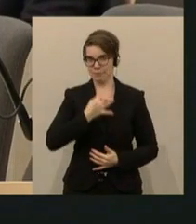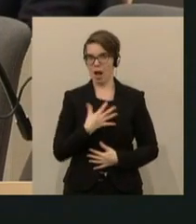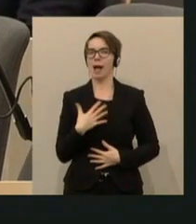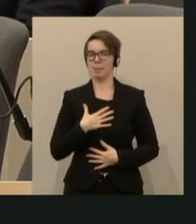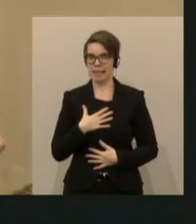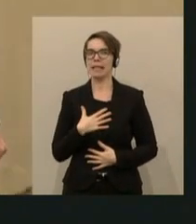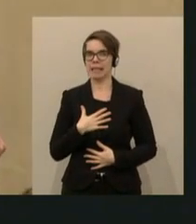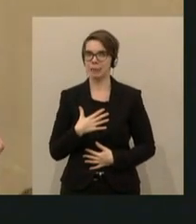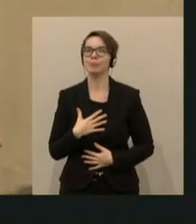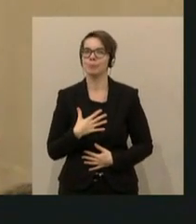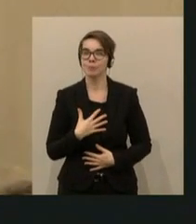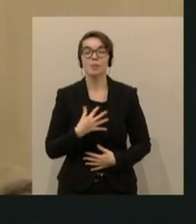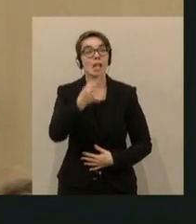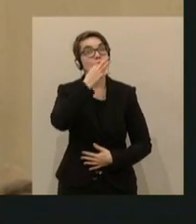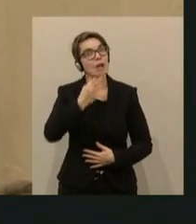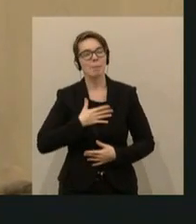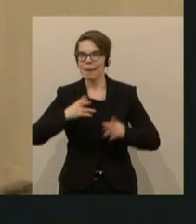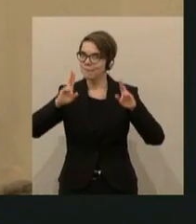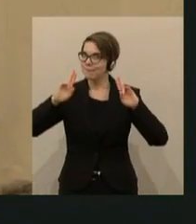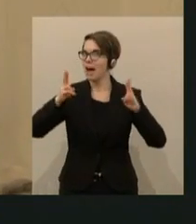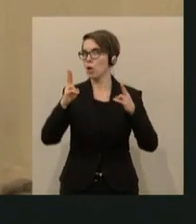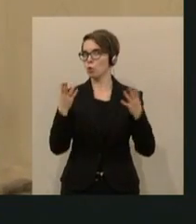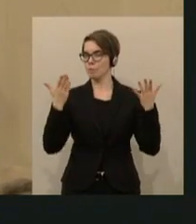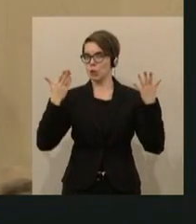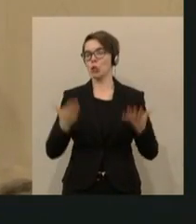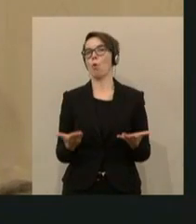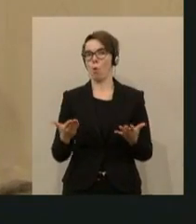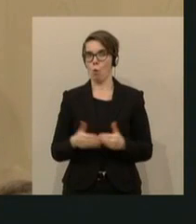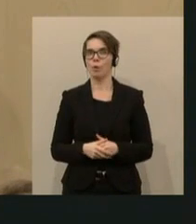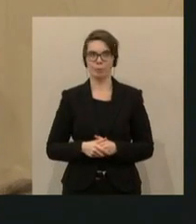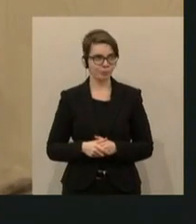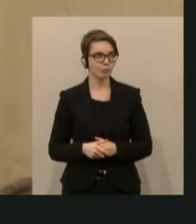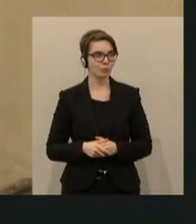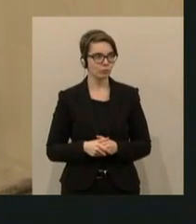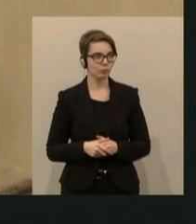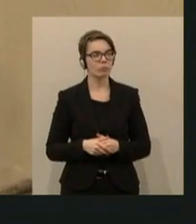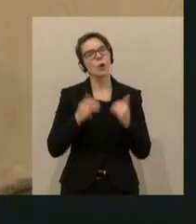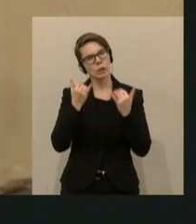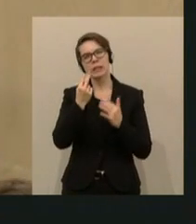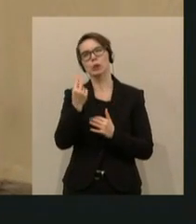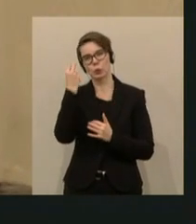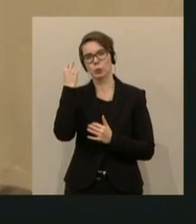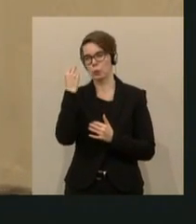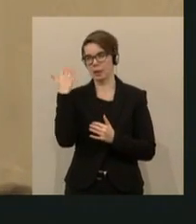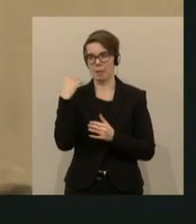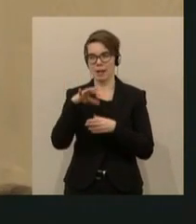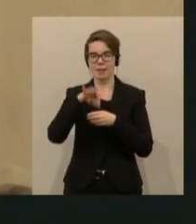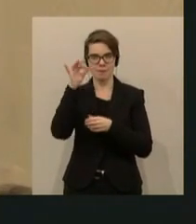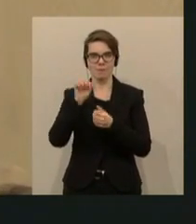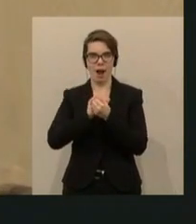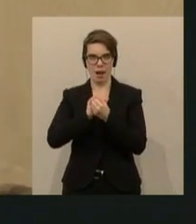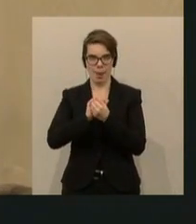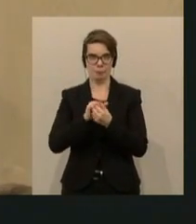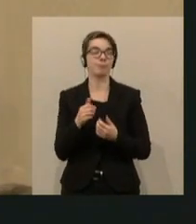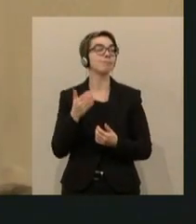Jetzt bleibt die Frage, warum das alles? Warum? Und da müssen wir zurückschauen im Wahlkampf. Da hat es gegeben,